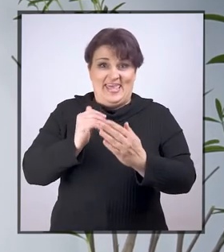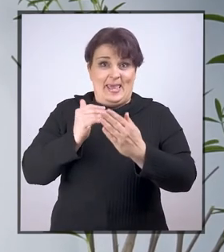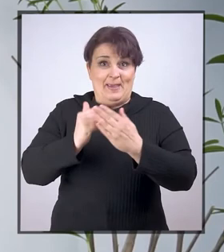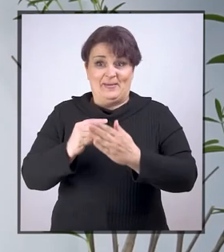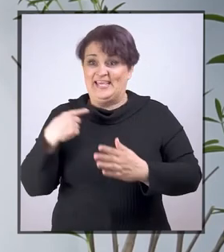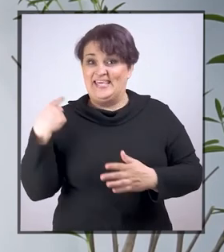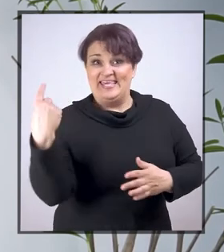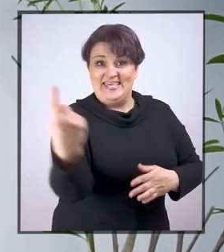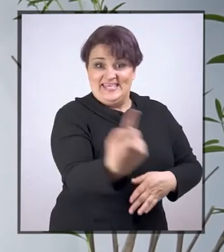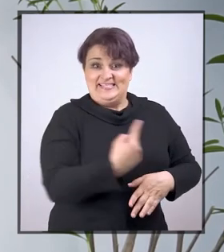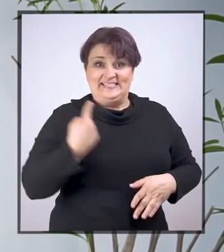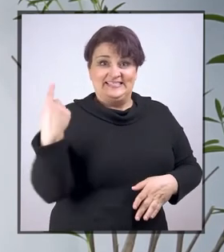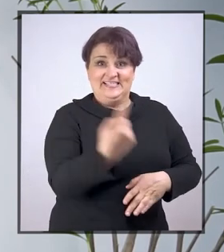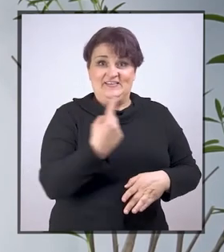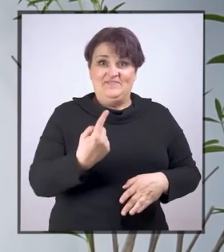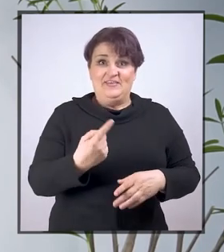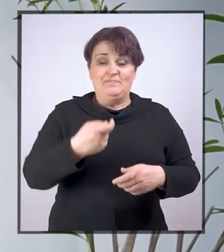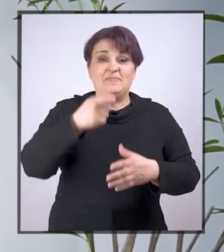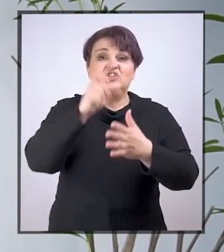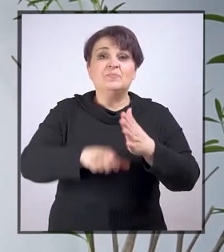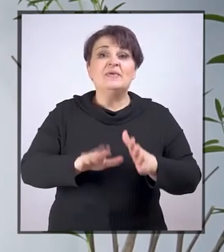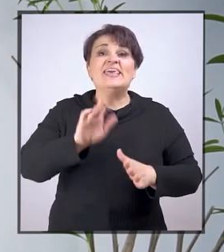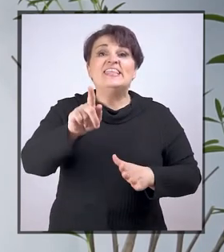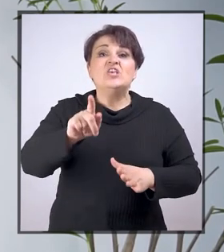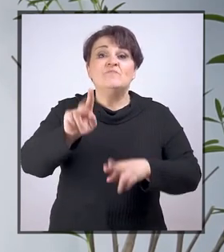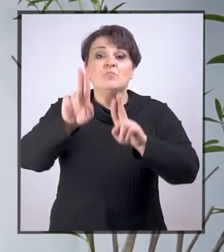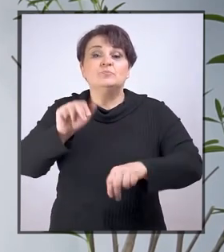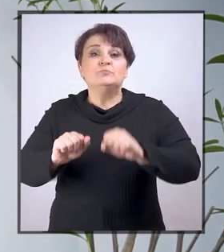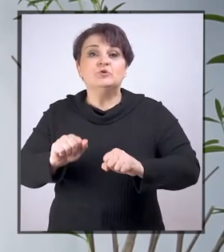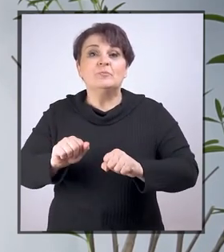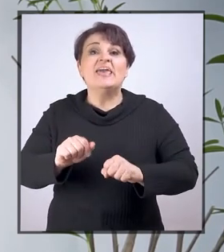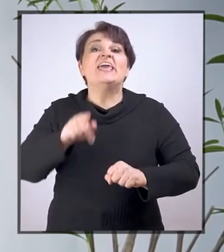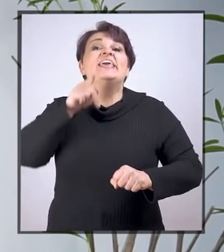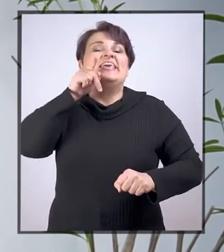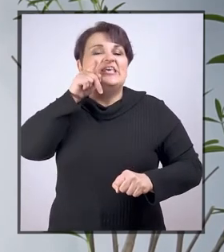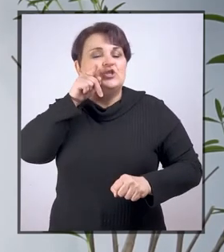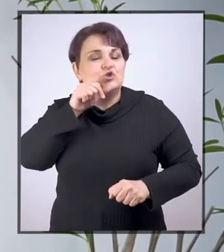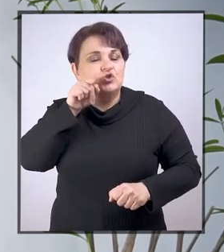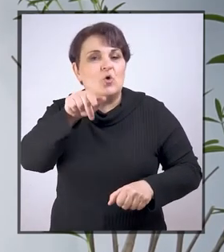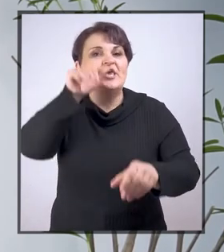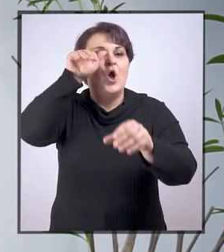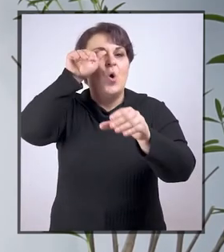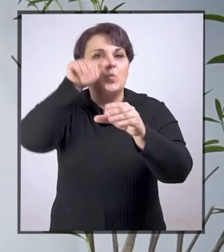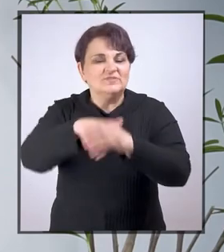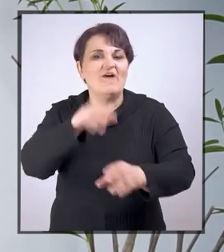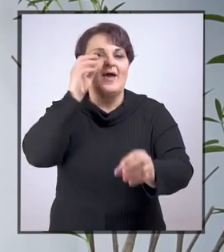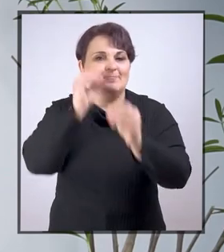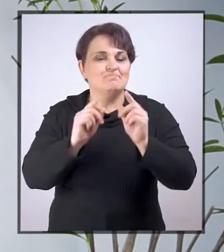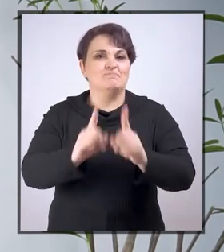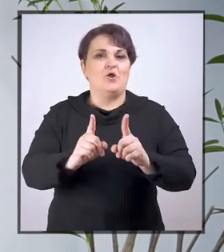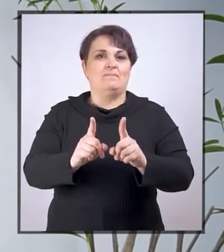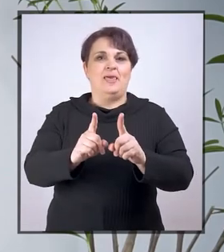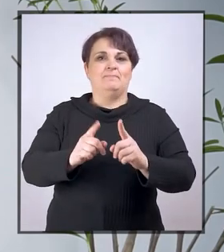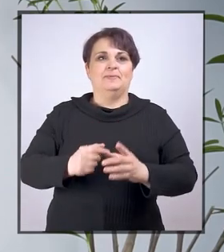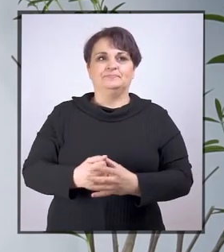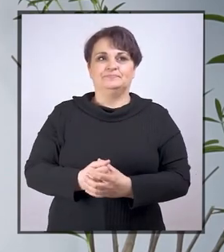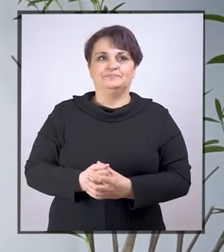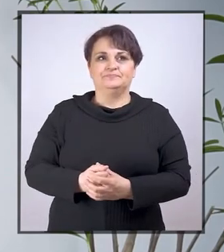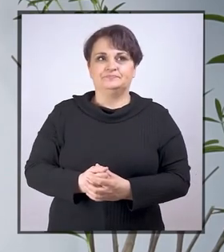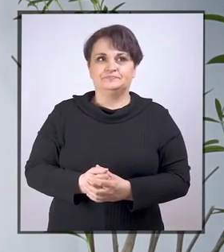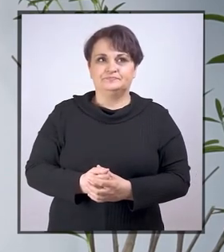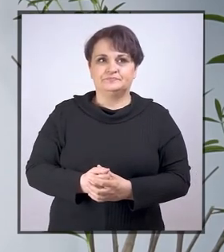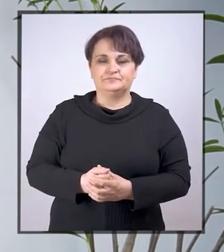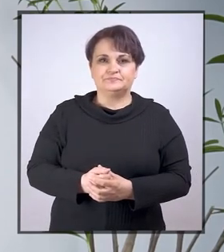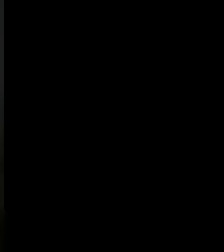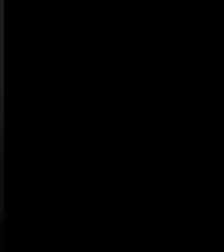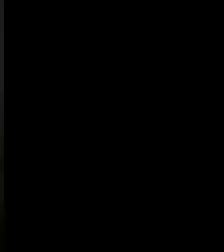Društvo nije prilagođeno svim svojim članovima i njihovim sposobnostima i to je u stvari